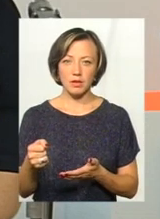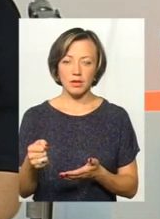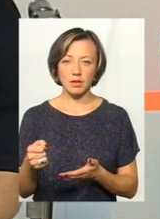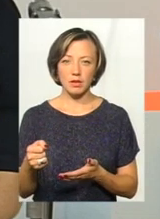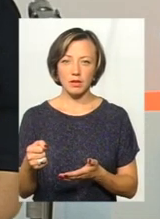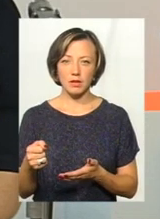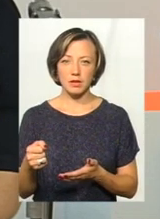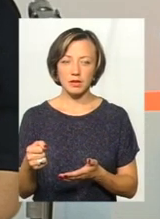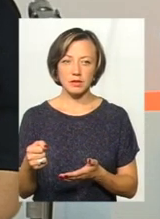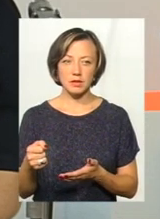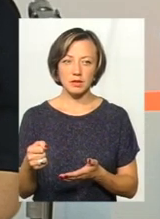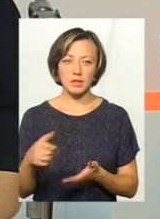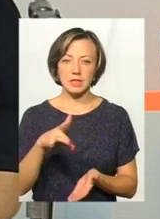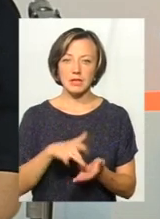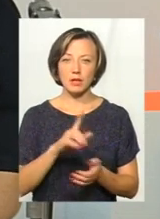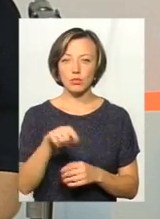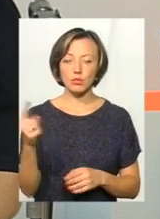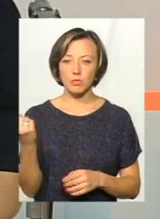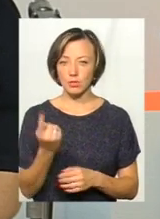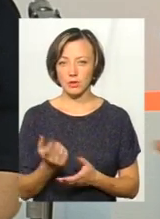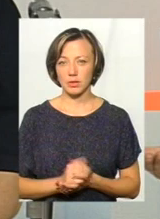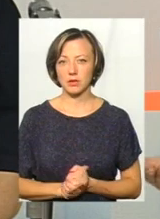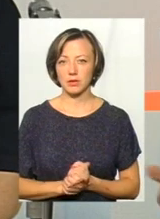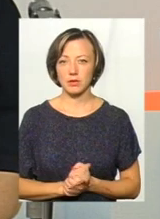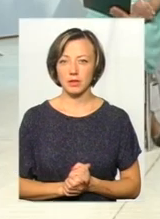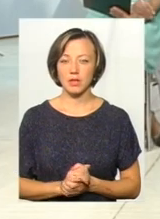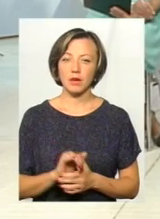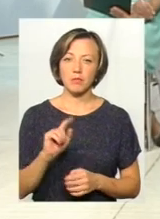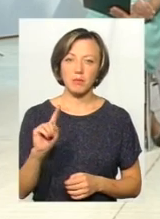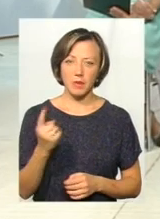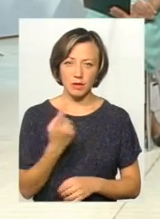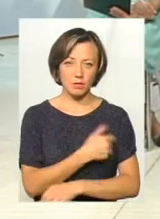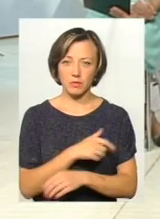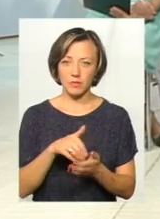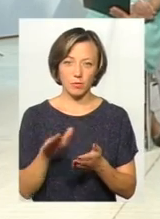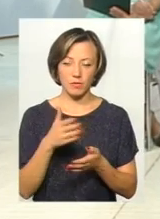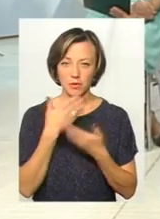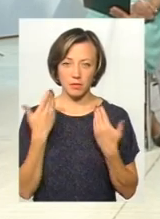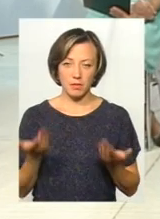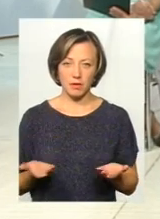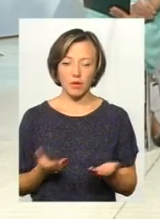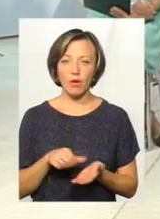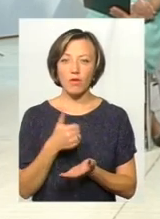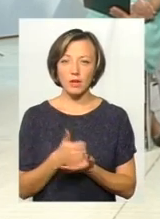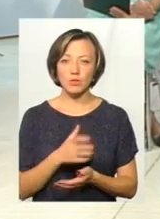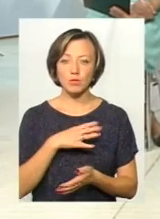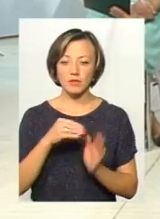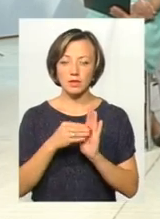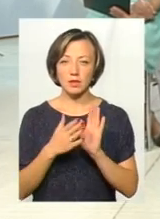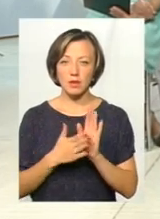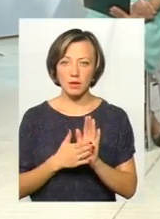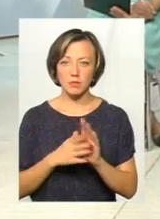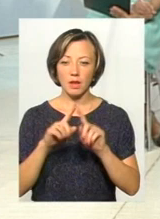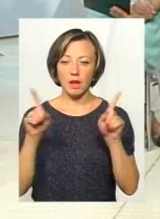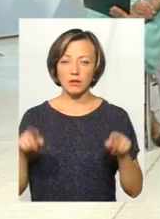амбулаторії центру номер один. І в першій міні з'їзді також відмови немає. Головне, щоб був запис в карточці